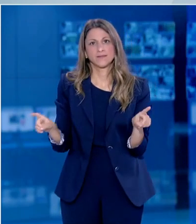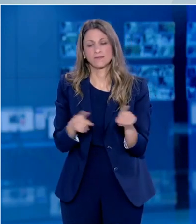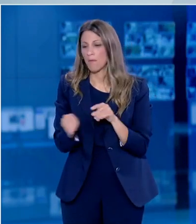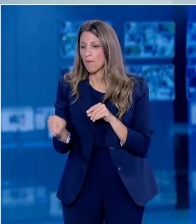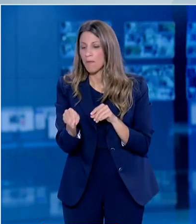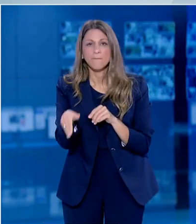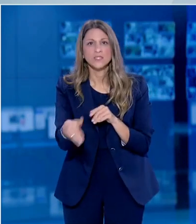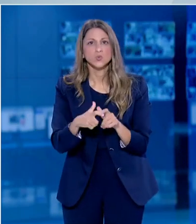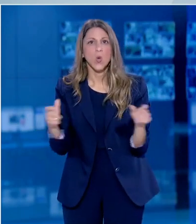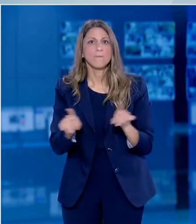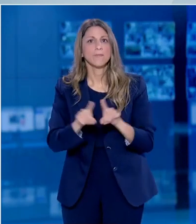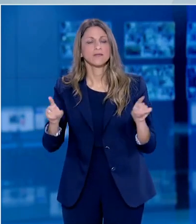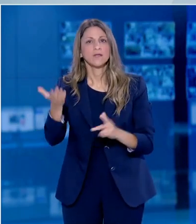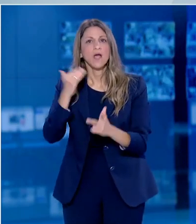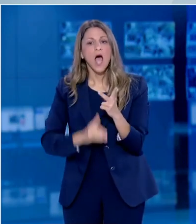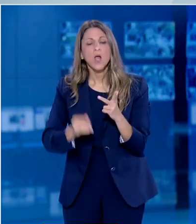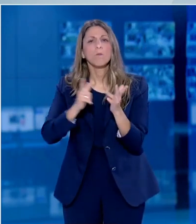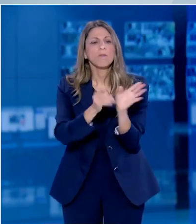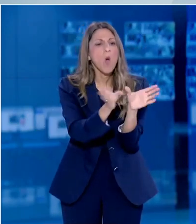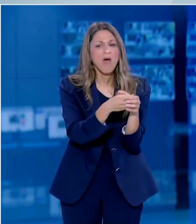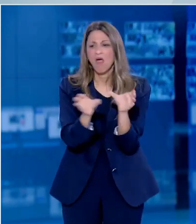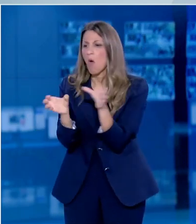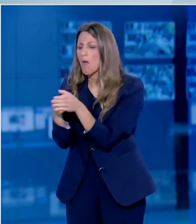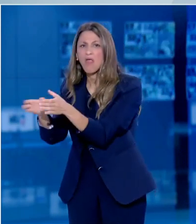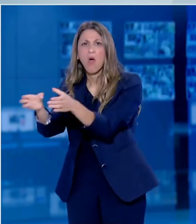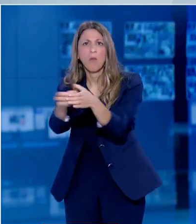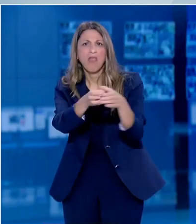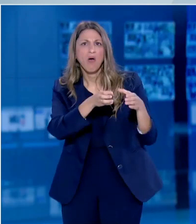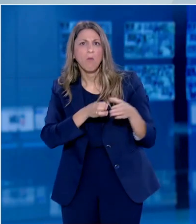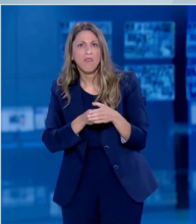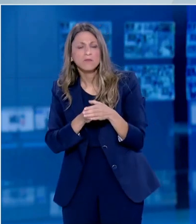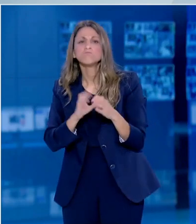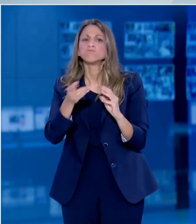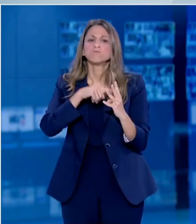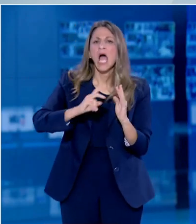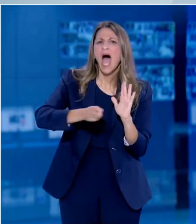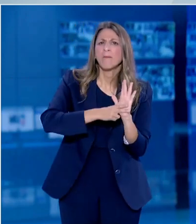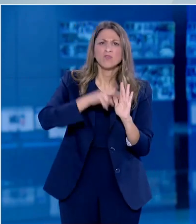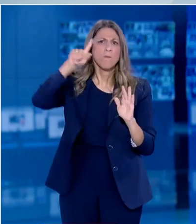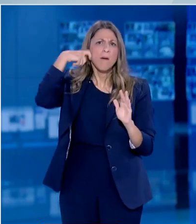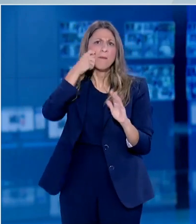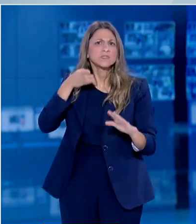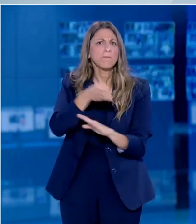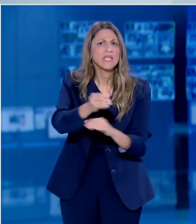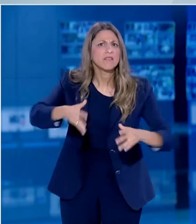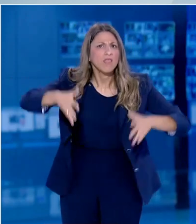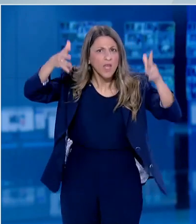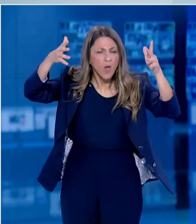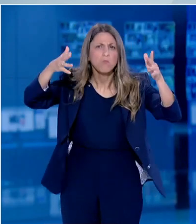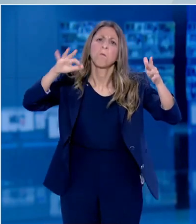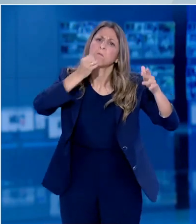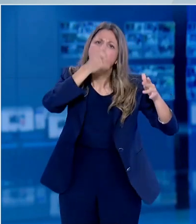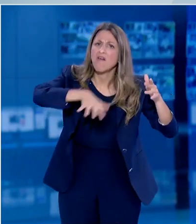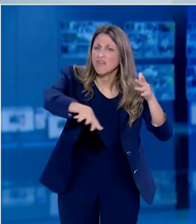δραστηριότητες σε υπαίθριους χώρους, το να χωρίζονται τα παιδιά σε μικρές ομάδες, το να απαγορεύεται είσοδος των γονέων στο κτίριο ή και να διατηρούνται